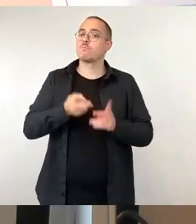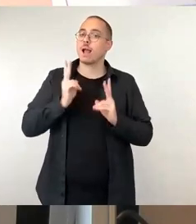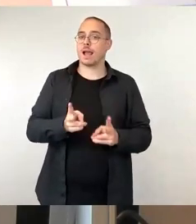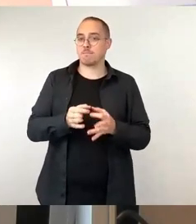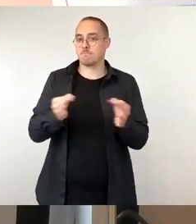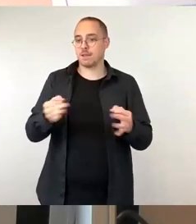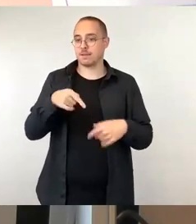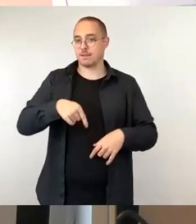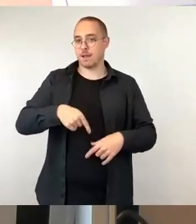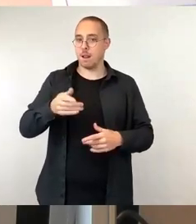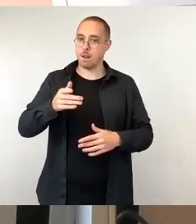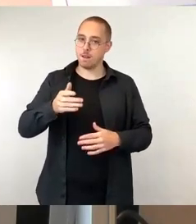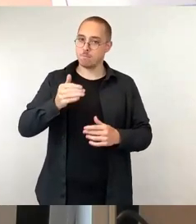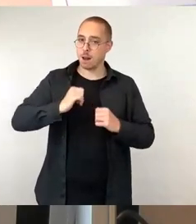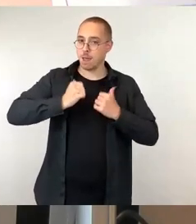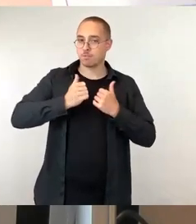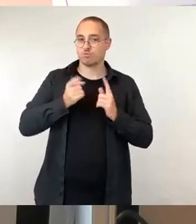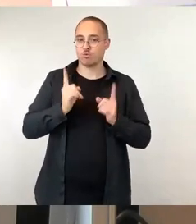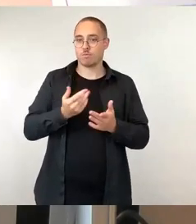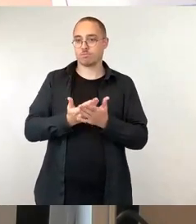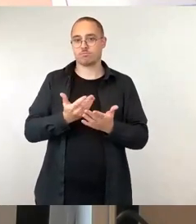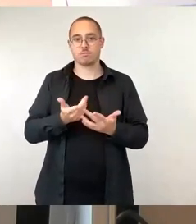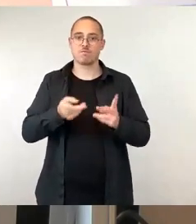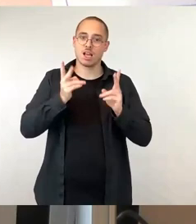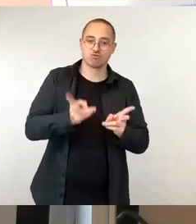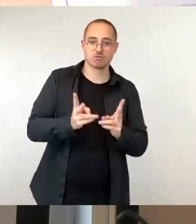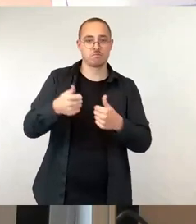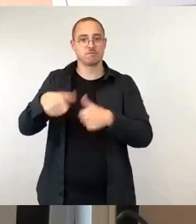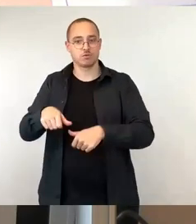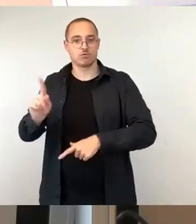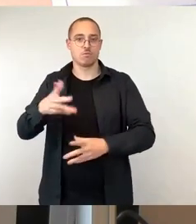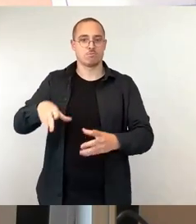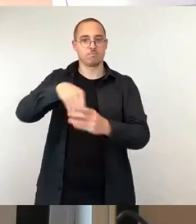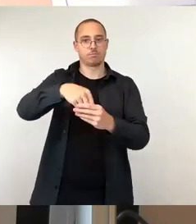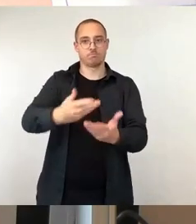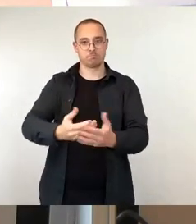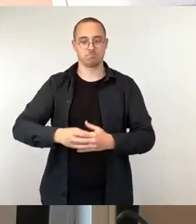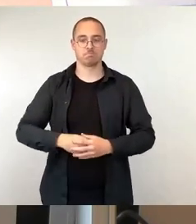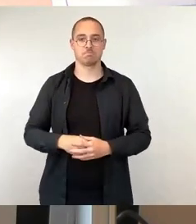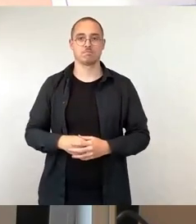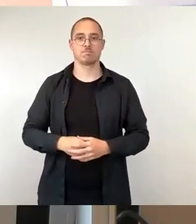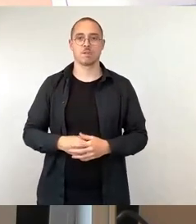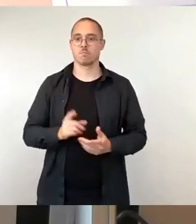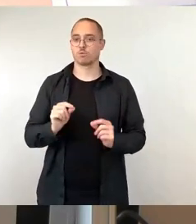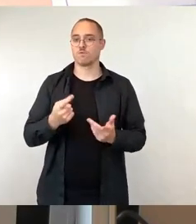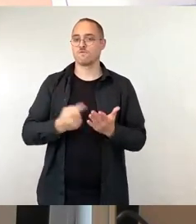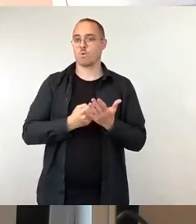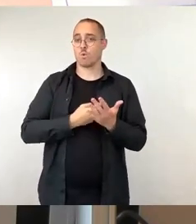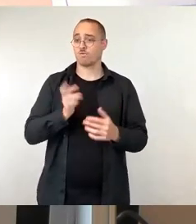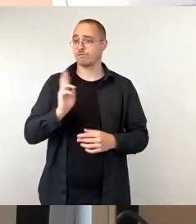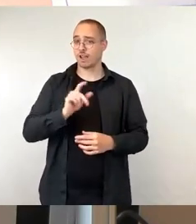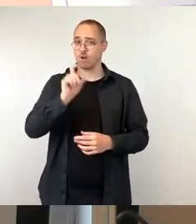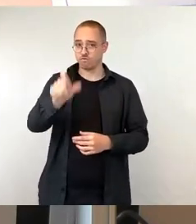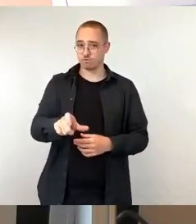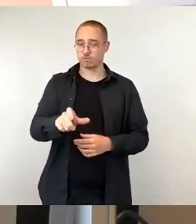einzubeziehen. Das macht schon mal deutlich, dass sich die Förderung insbesondere auf die Menschen auszurichten hat, die nicht illegal zu uns